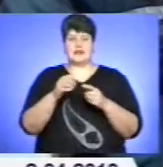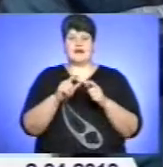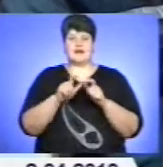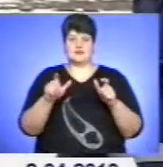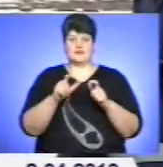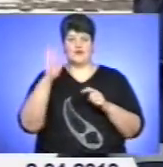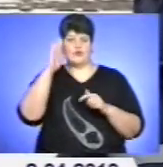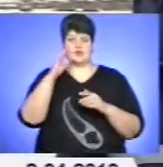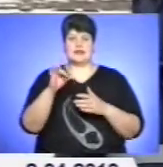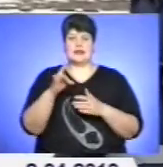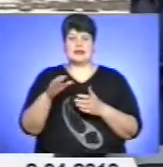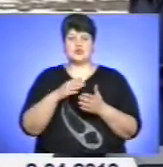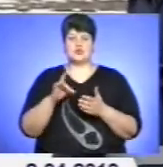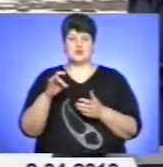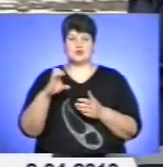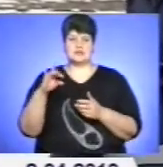адміністрацій.